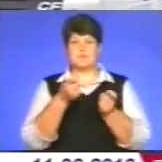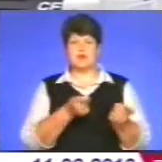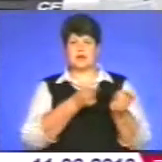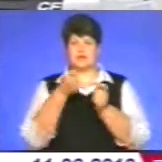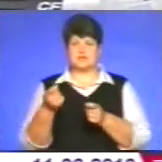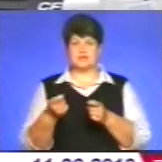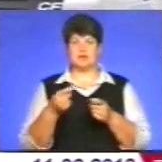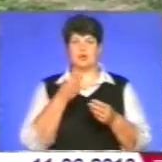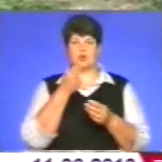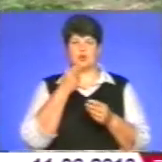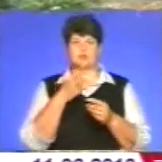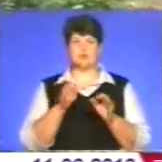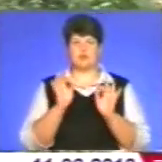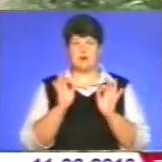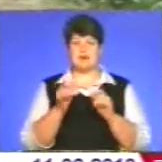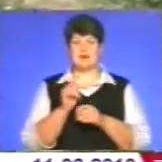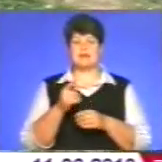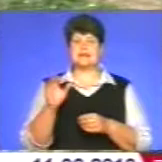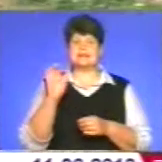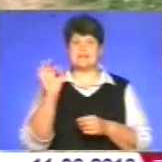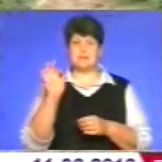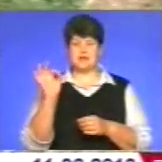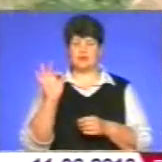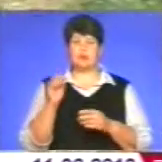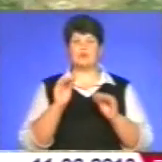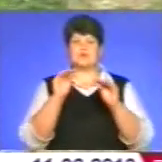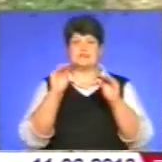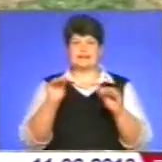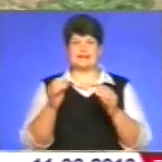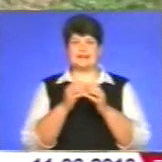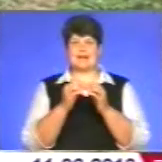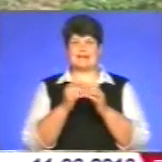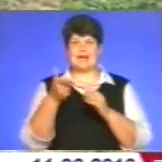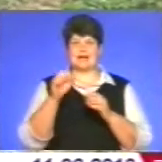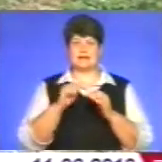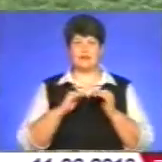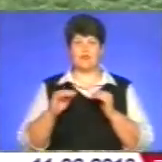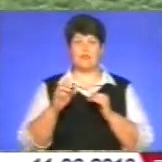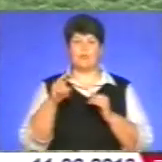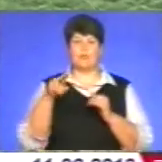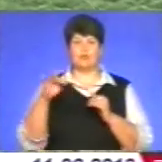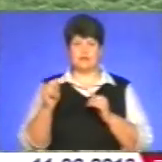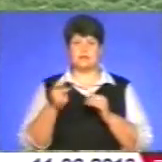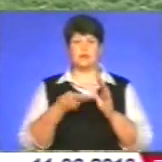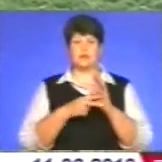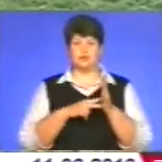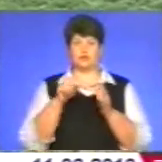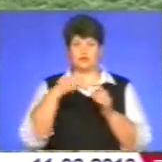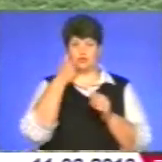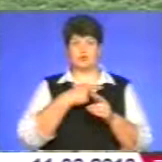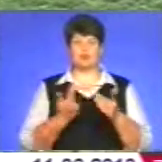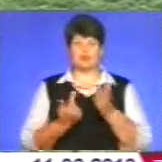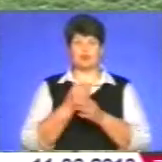при відповідній температурі. Наразі посадили 10 гектарів полуниць. Цьогоріч планують ще стільки ж. А у 2014